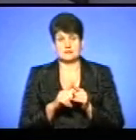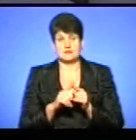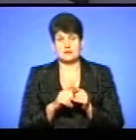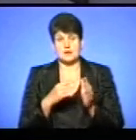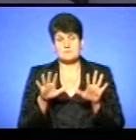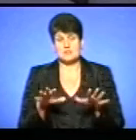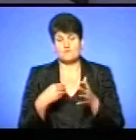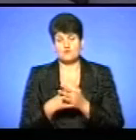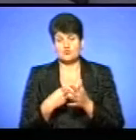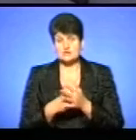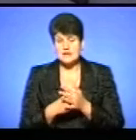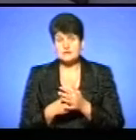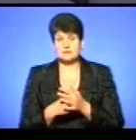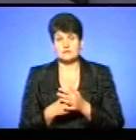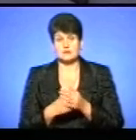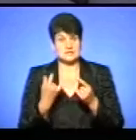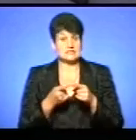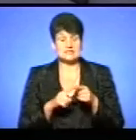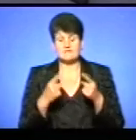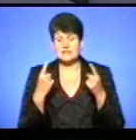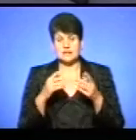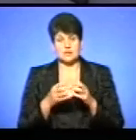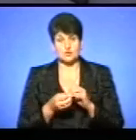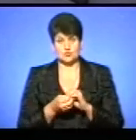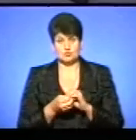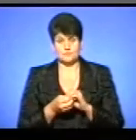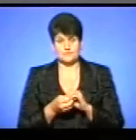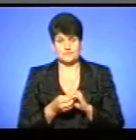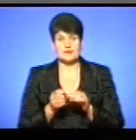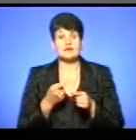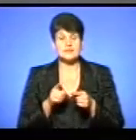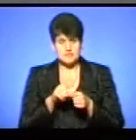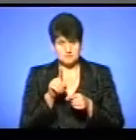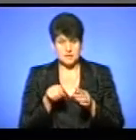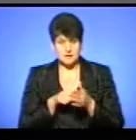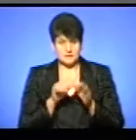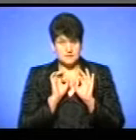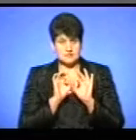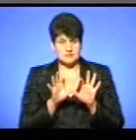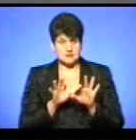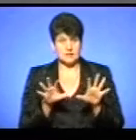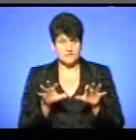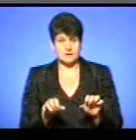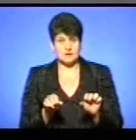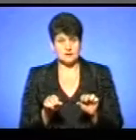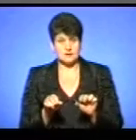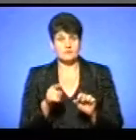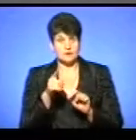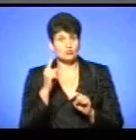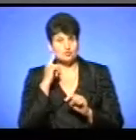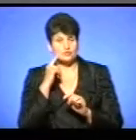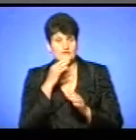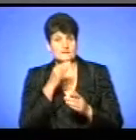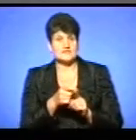бюджетів. Масштаба хриїна – це дуже великий сум. Ці питання ми донесли до влади. Чи вдалося почути якусь